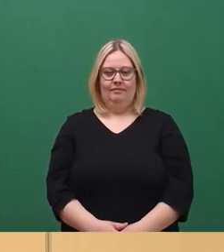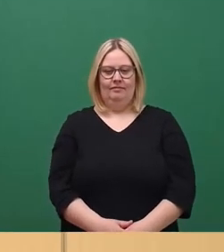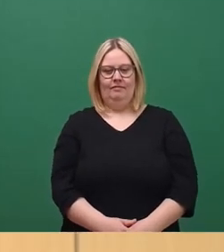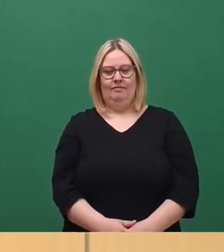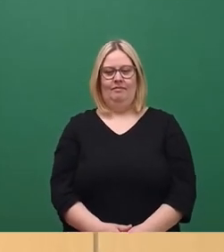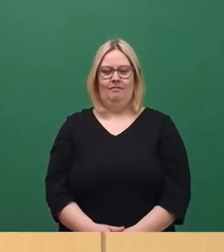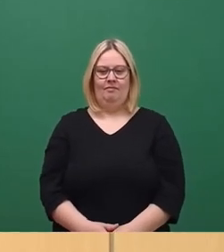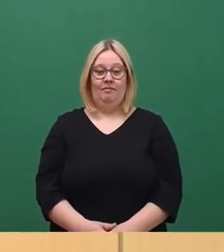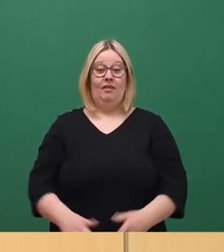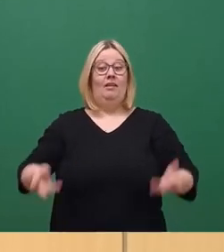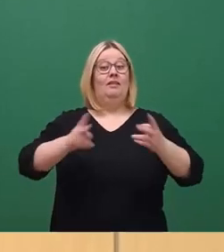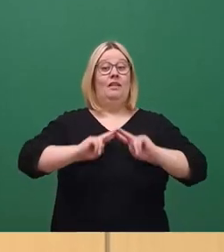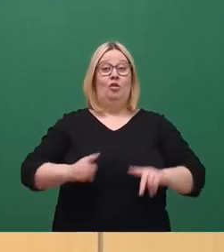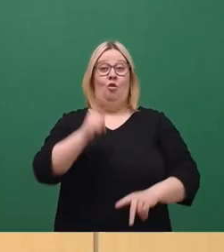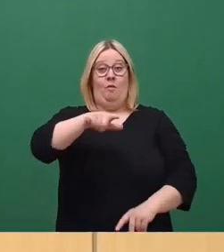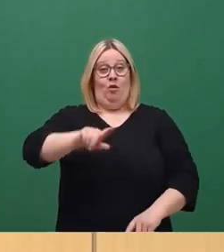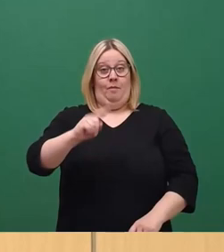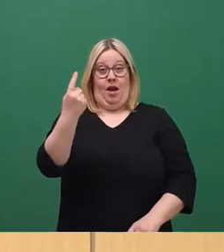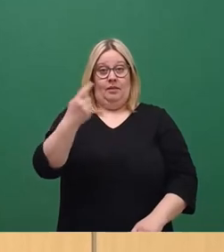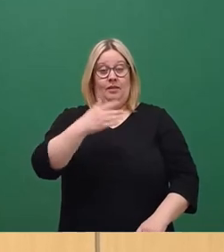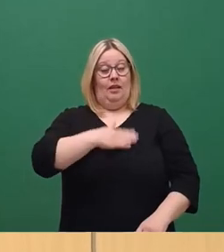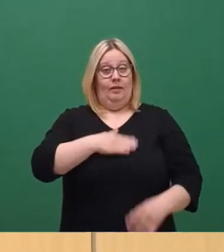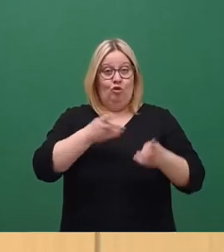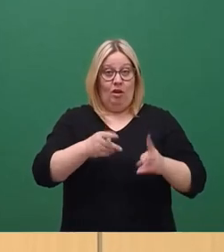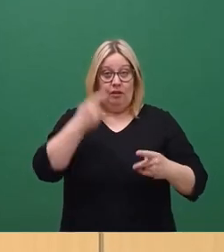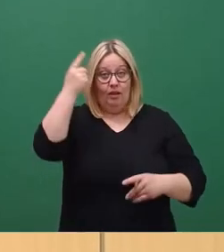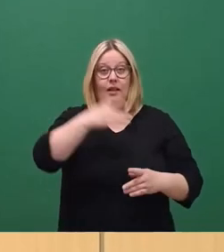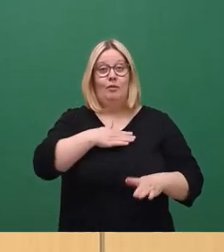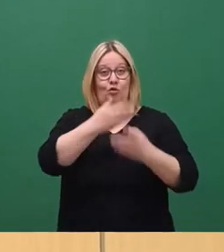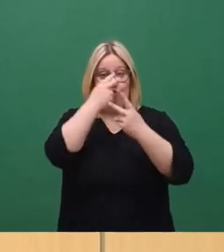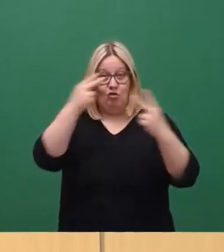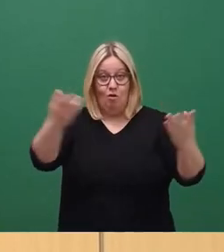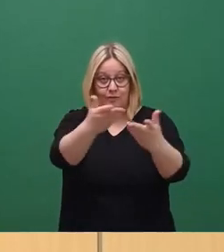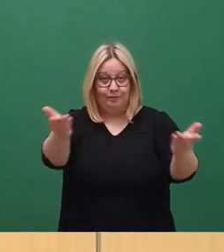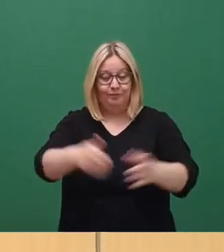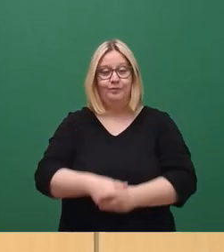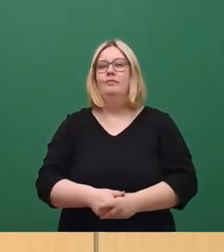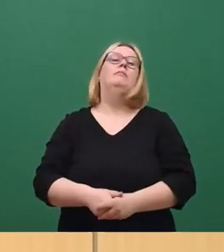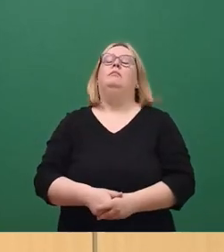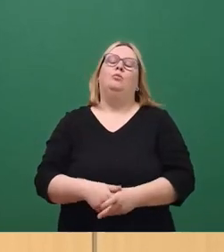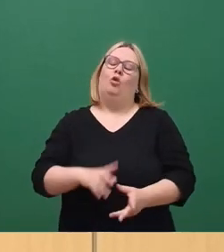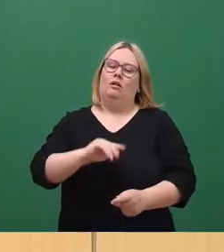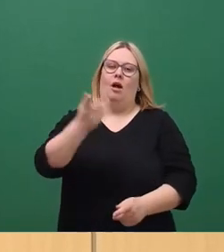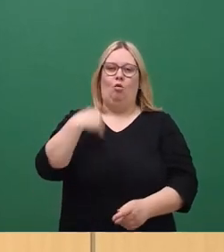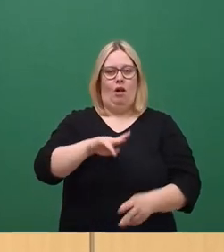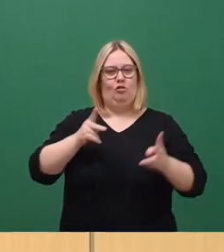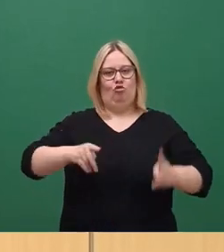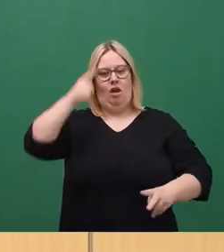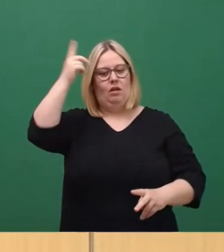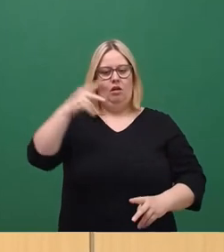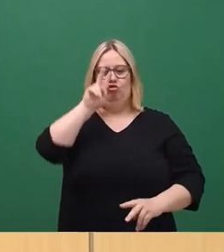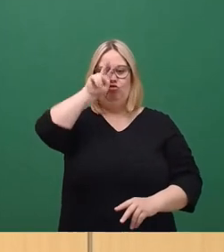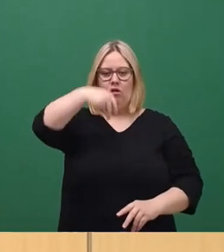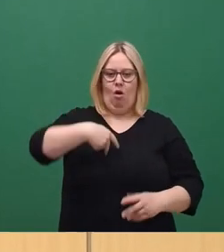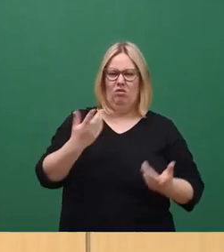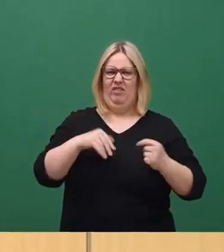Ja, sehr geehrter Herr Oberbürgermeister, sehr geehrte Stadträte, liebe Zuschauer. Ein weiteres Mal müssen wir uns als Stadtrat über das eigenmächtige Handeln der